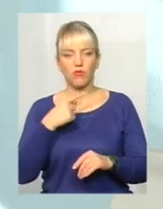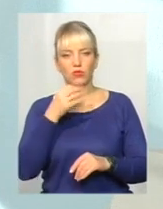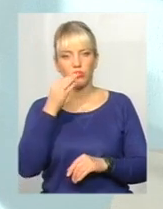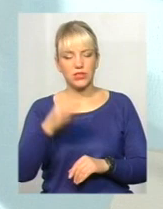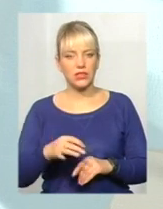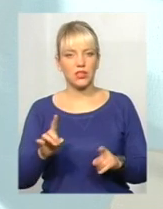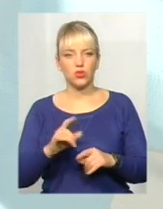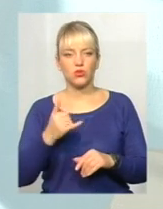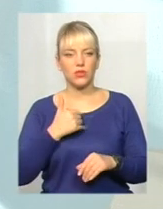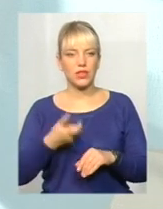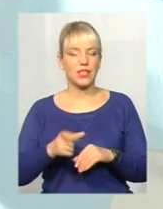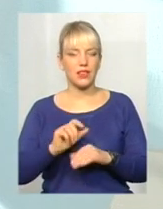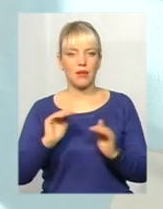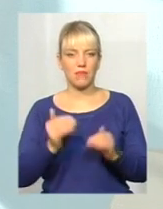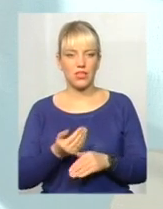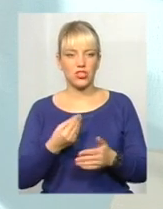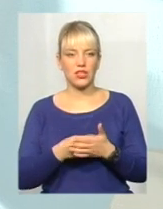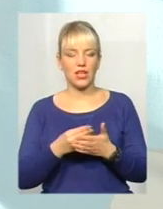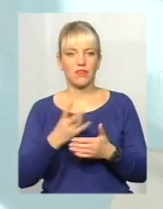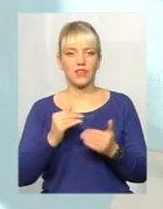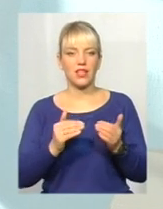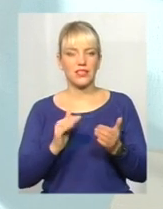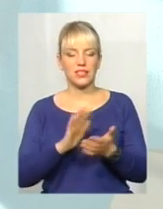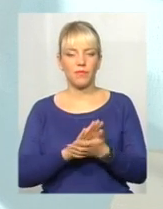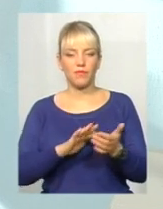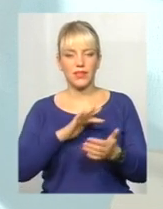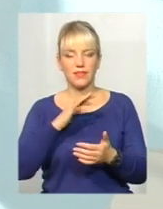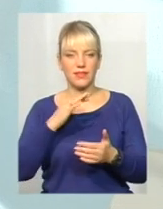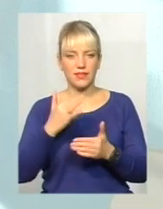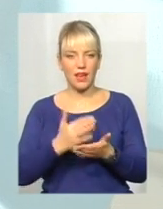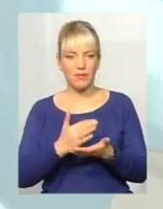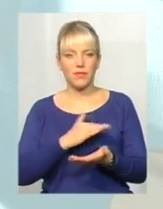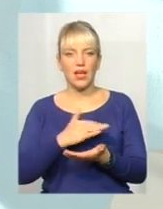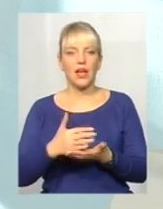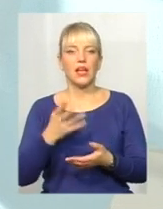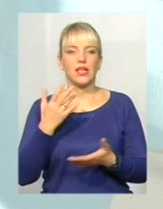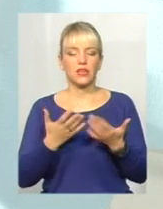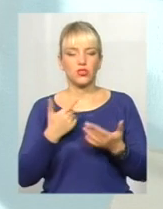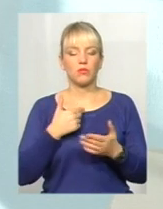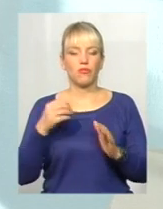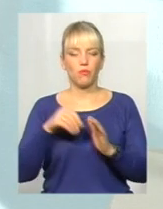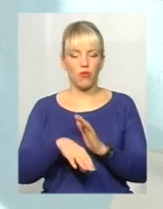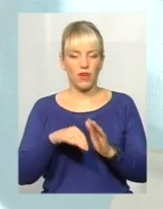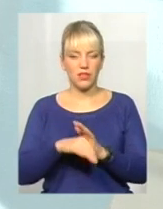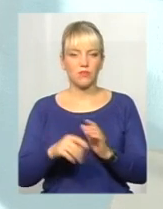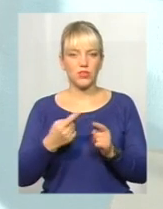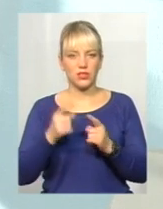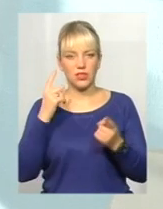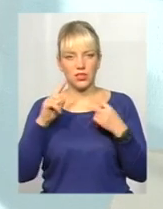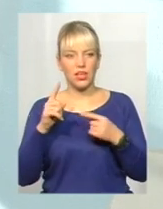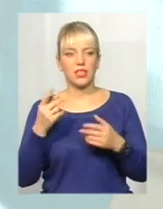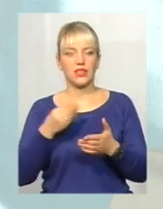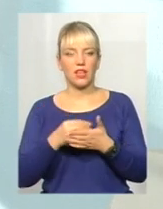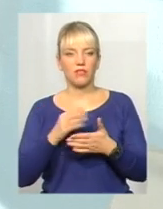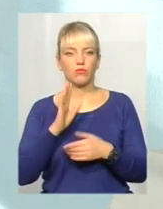досить найнижчі тарифи на сміття. Якщо ми запровадимо всі ці ідеї і запрацює, звичайно, мусить тарифи піднятися. І не мало, 4